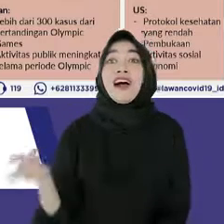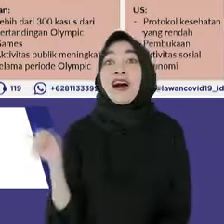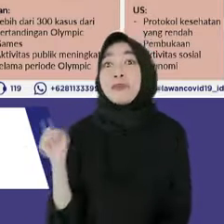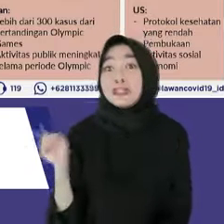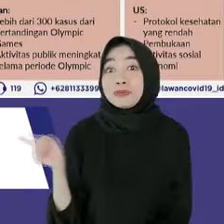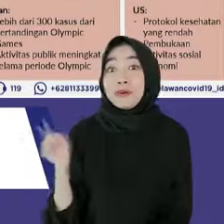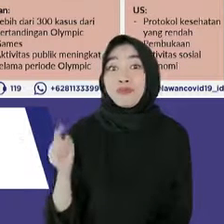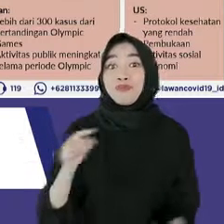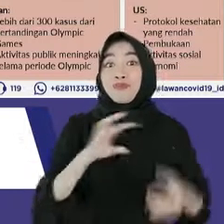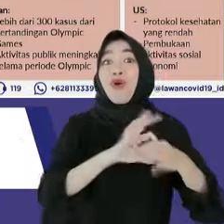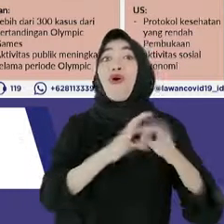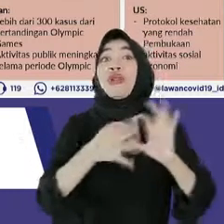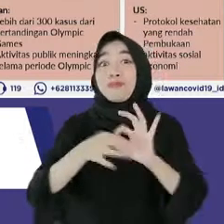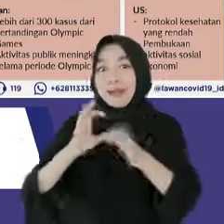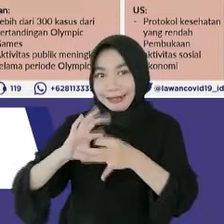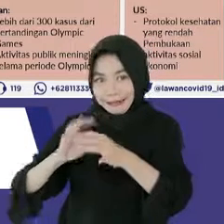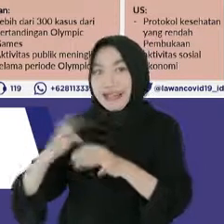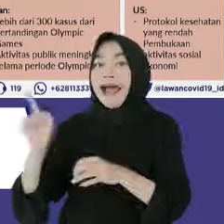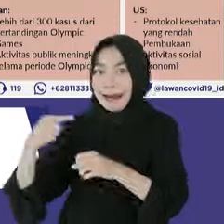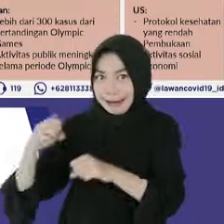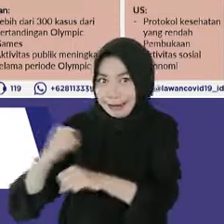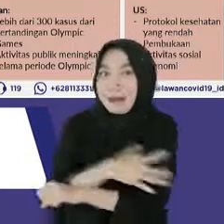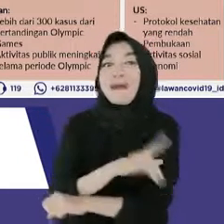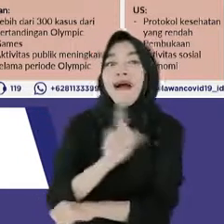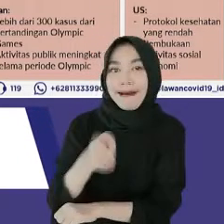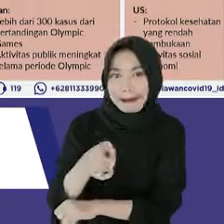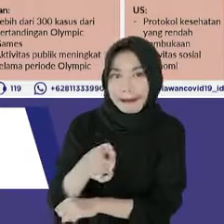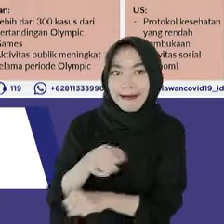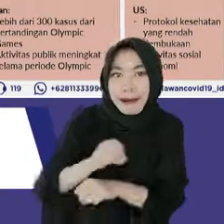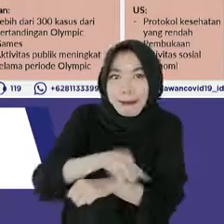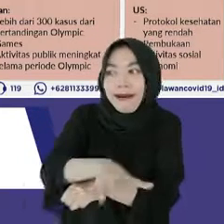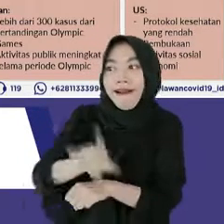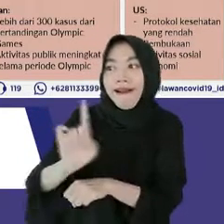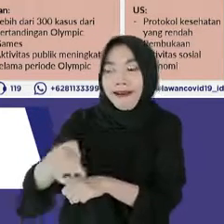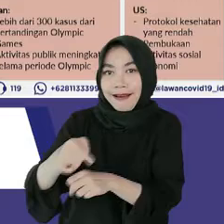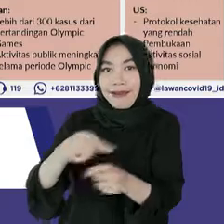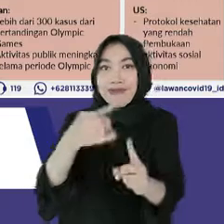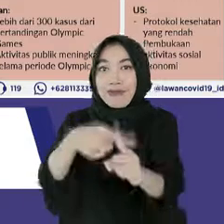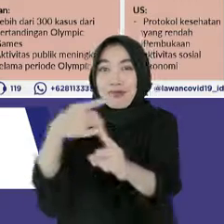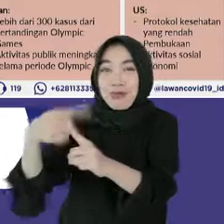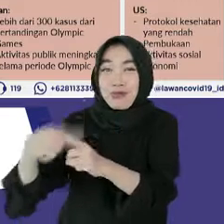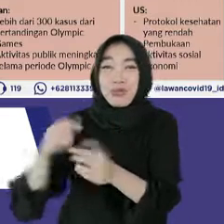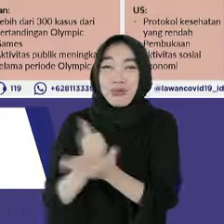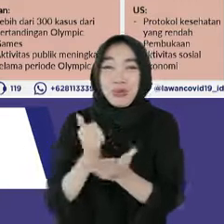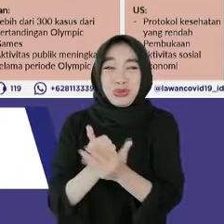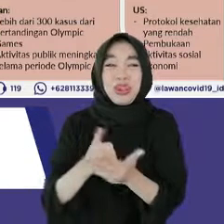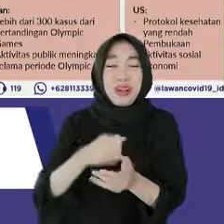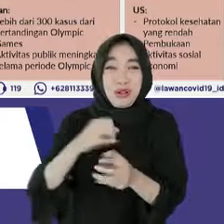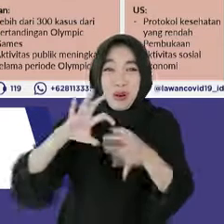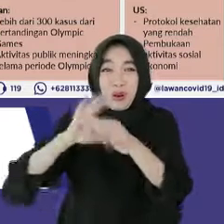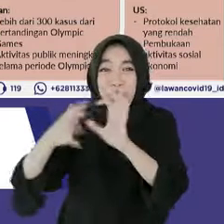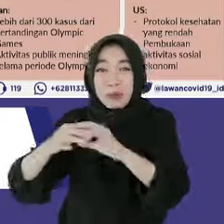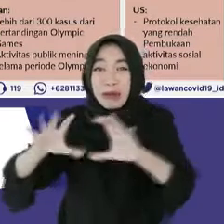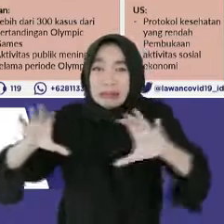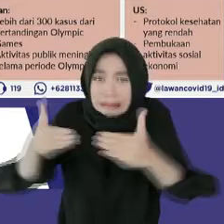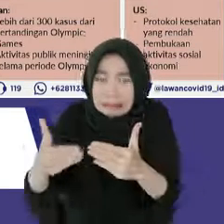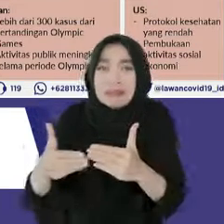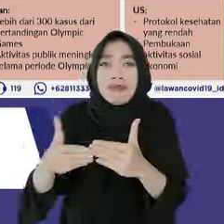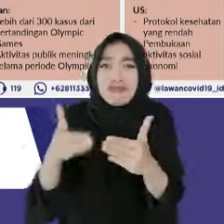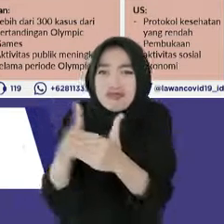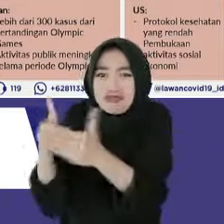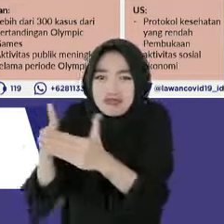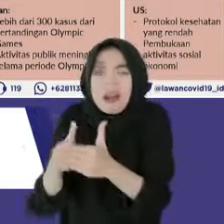kegiatan Olympic Games. Selain itu, meskipun pembatasan yang ketat dilakukan dalam pelaksanaan Olympic Games,